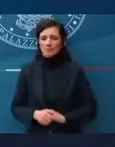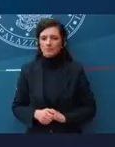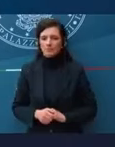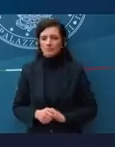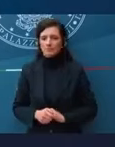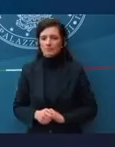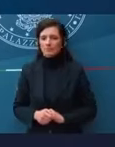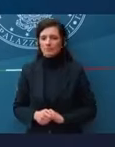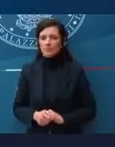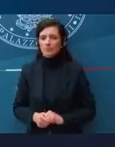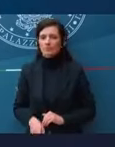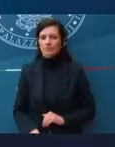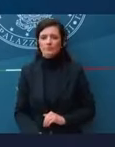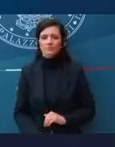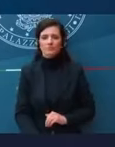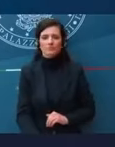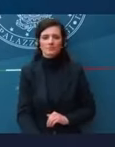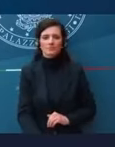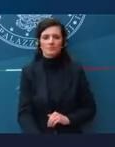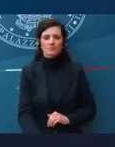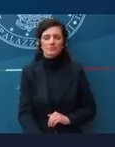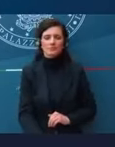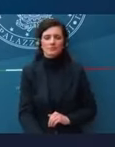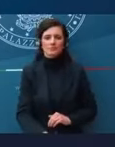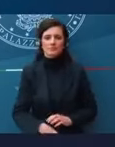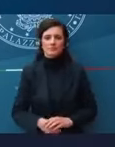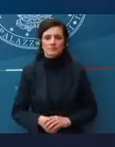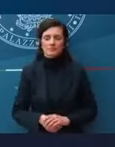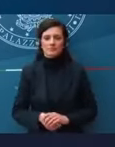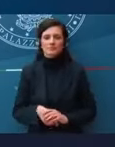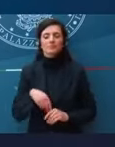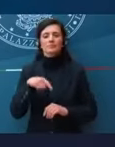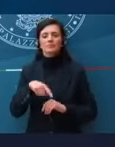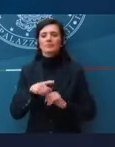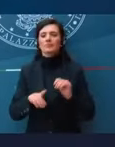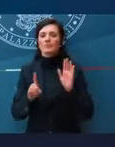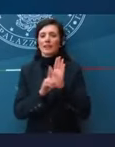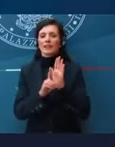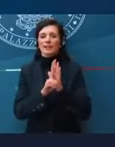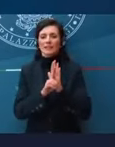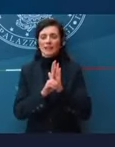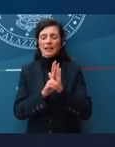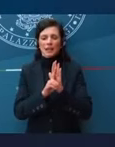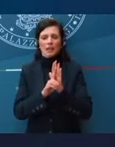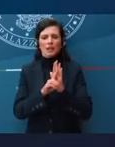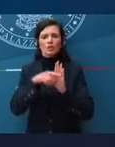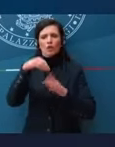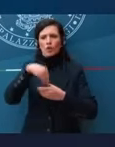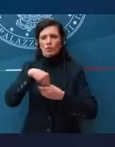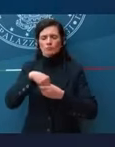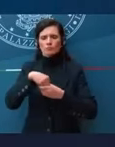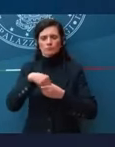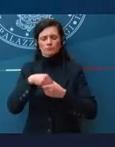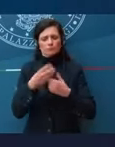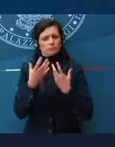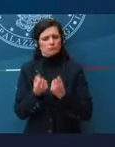Questo decreto è una risposta significativa, molto consistente